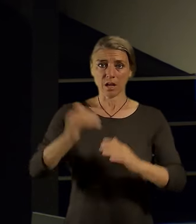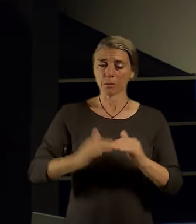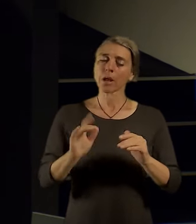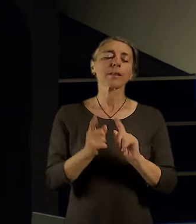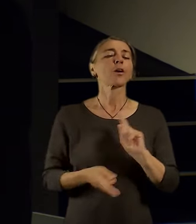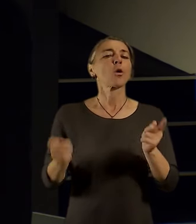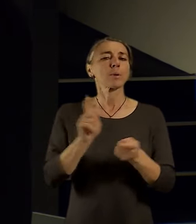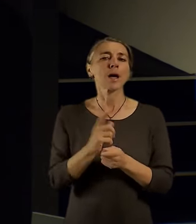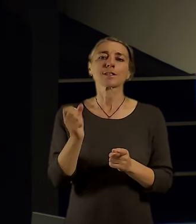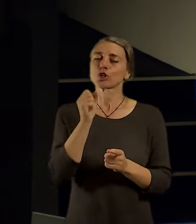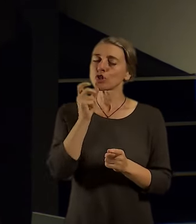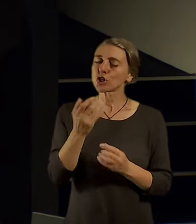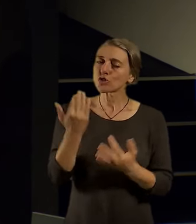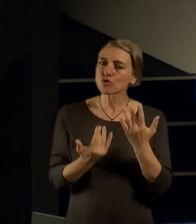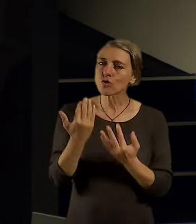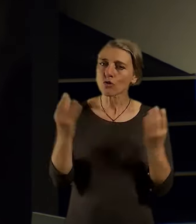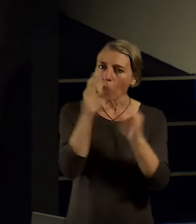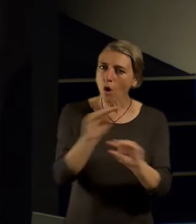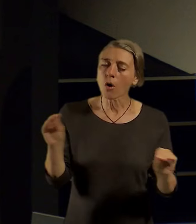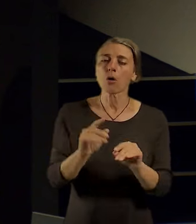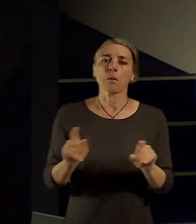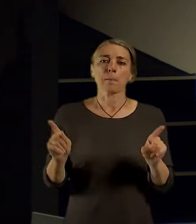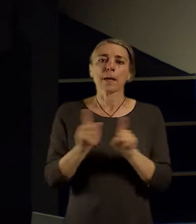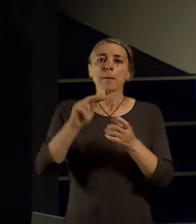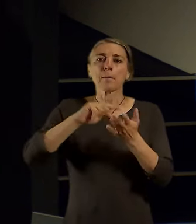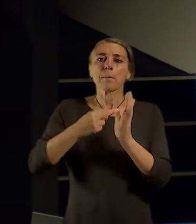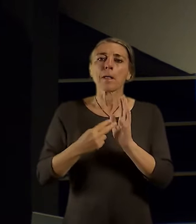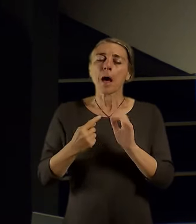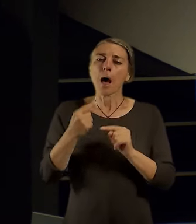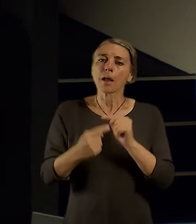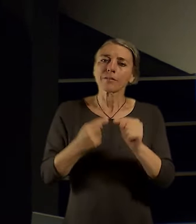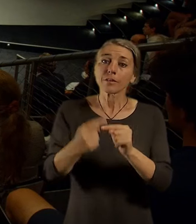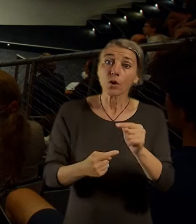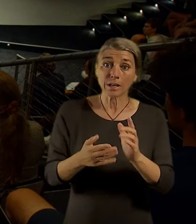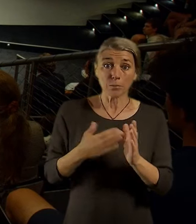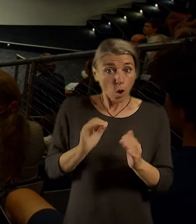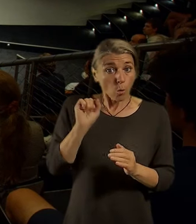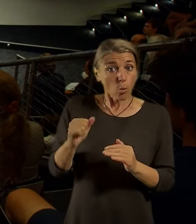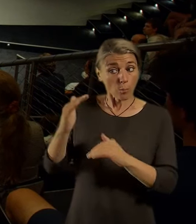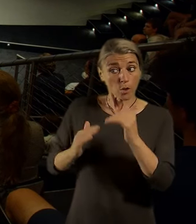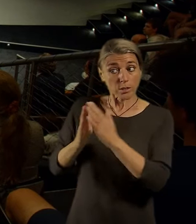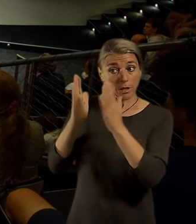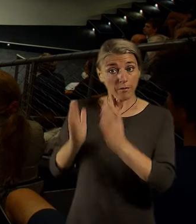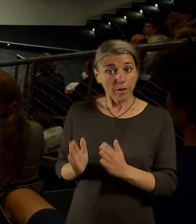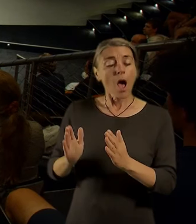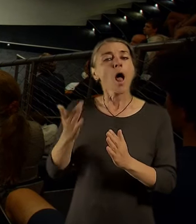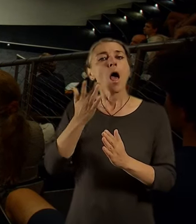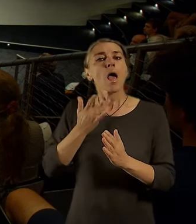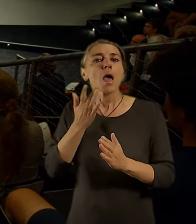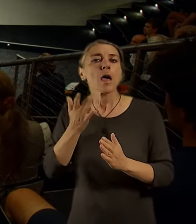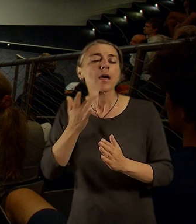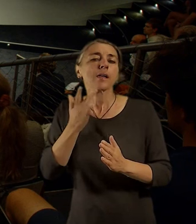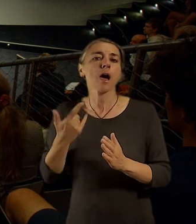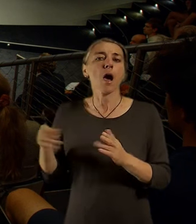opatřeních, o tom, jak se budeme zabývat vývojem toho, co už třeba stojí, jak to budeme zpravovat a tak dále.